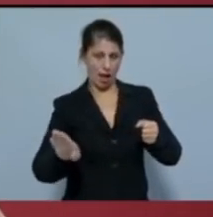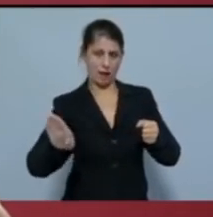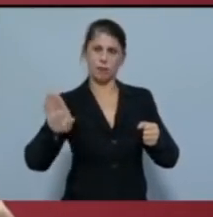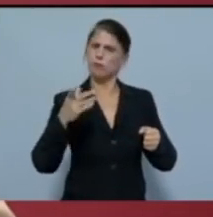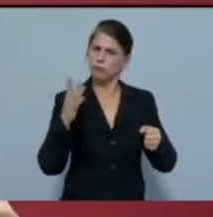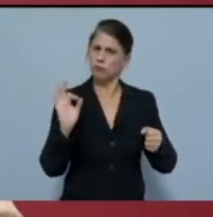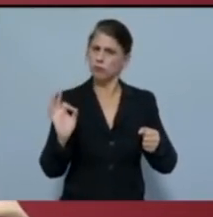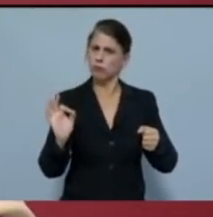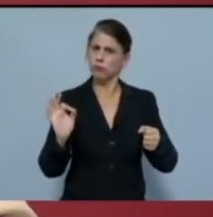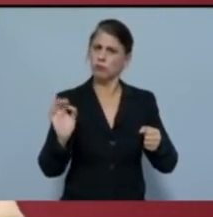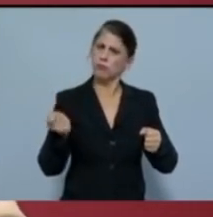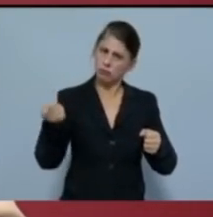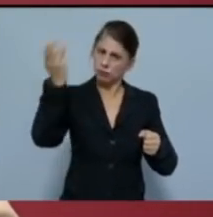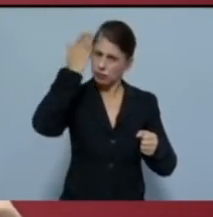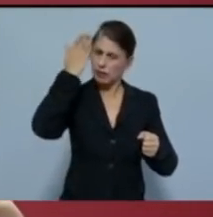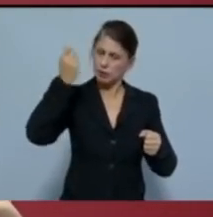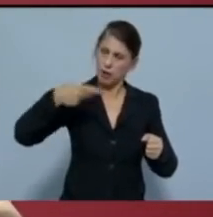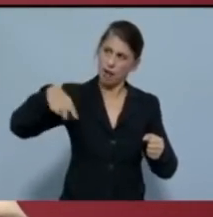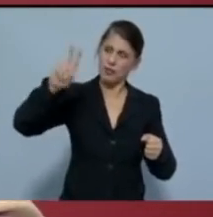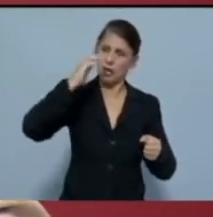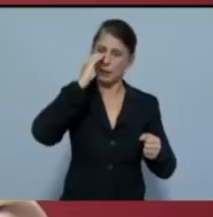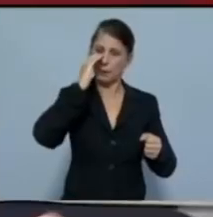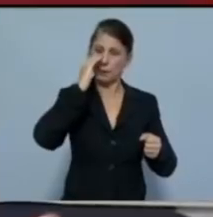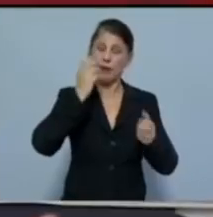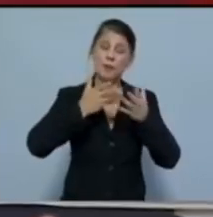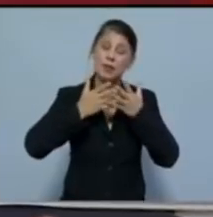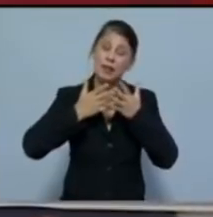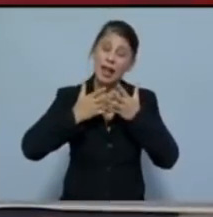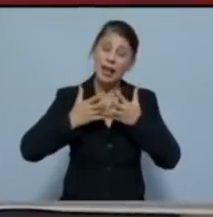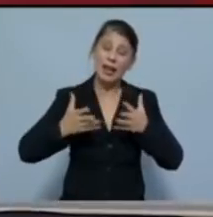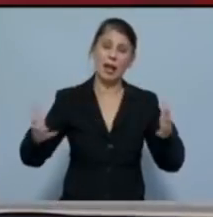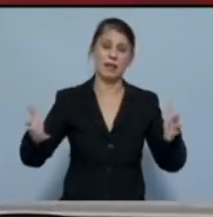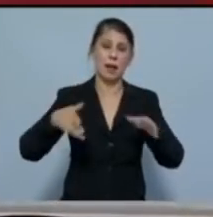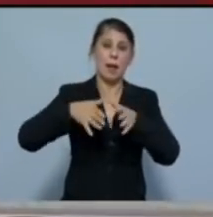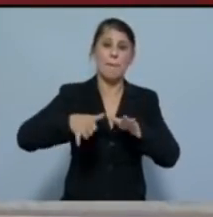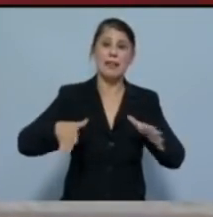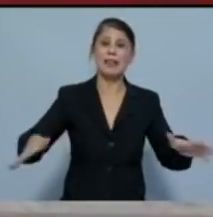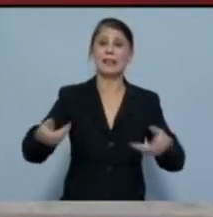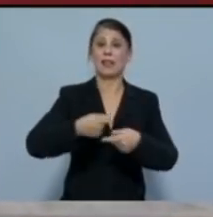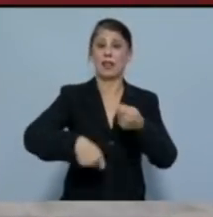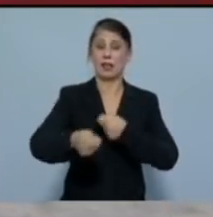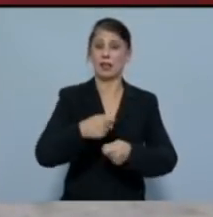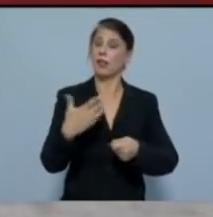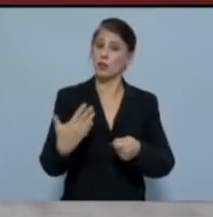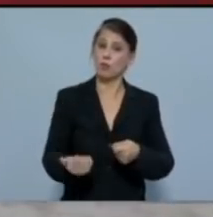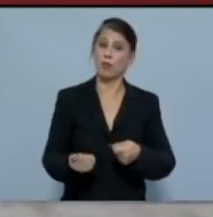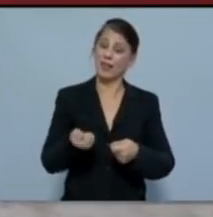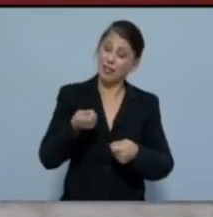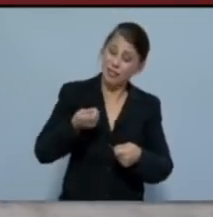αντικειμενικά αυξάνει τις τιμές. Από την τεραστίου μεγέθους επεκτατική διαχείριση που έχει σχεδόν